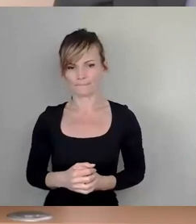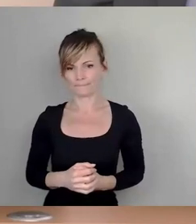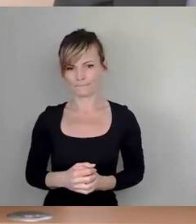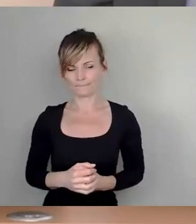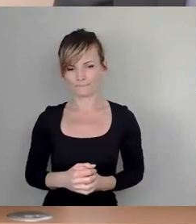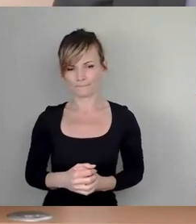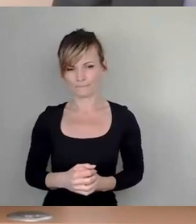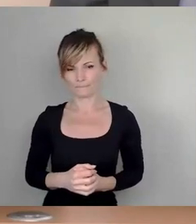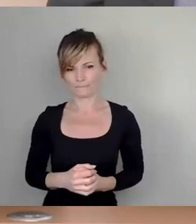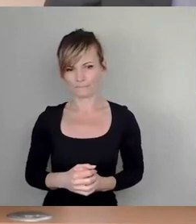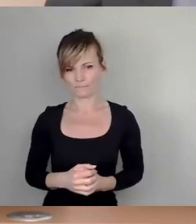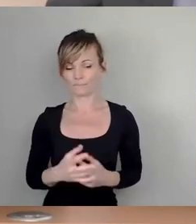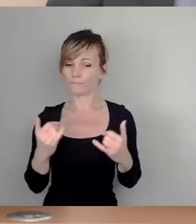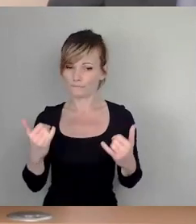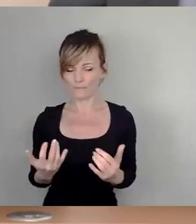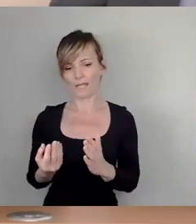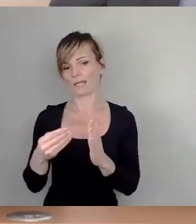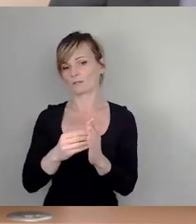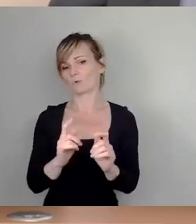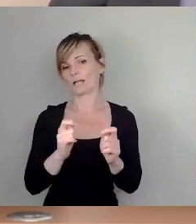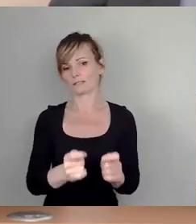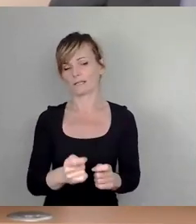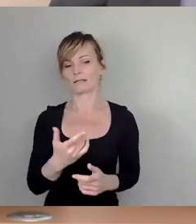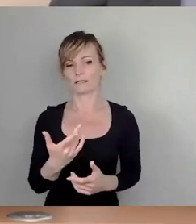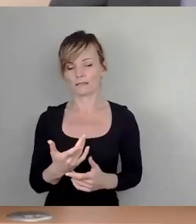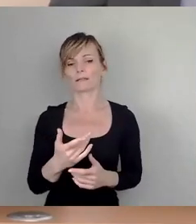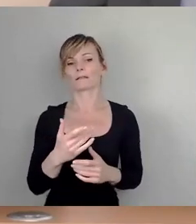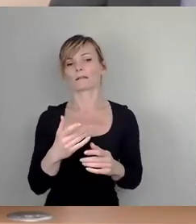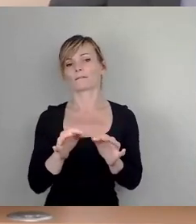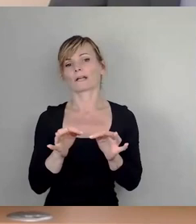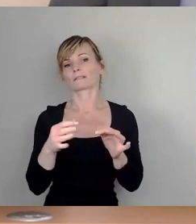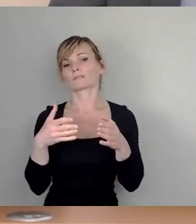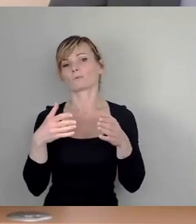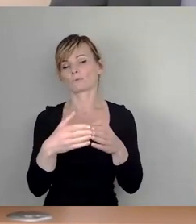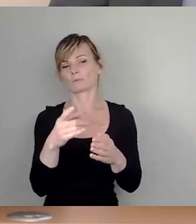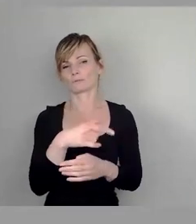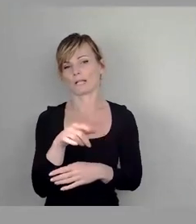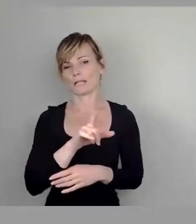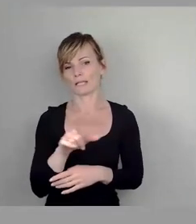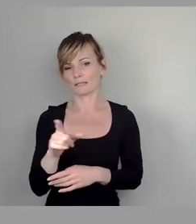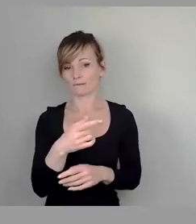Ergänzungsantrag Fraktion Die Linke. Wer dem folgen möchte, den bitte ich jetzt um das Stimmzeichen.